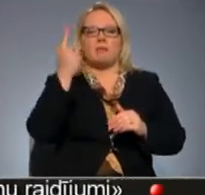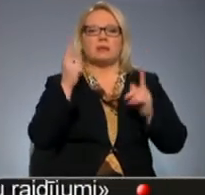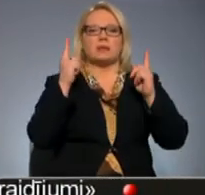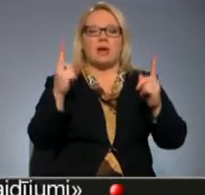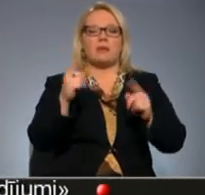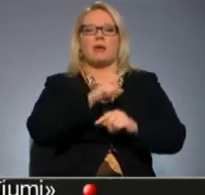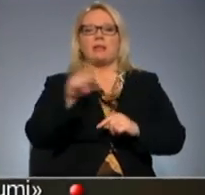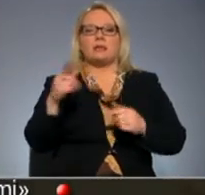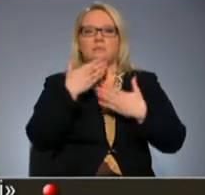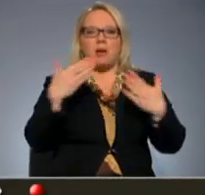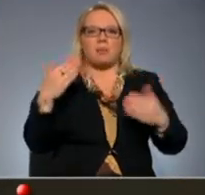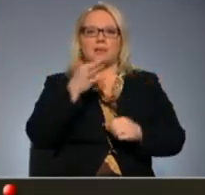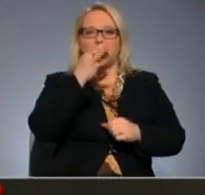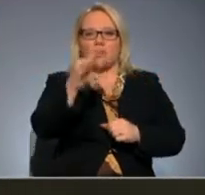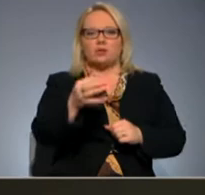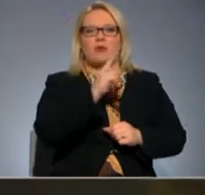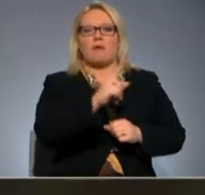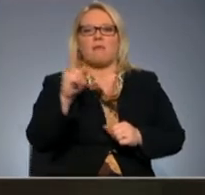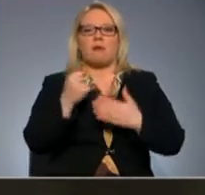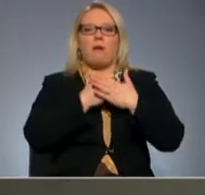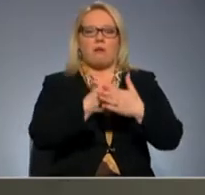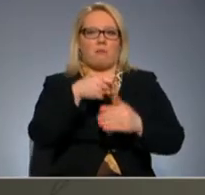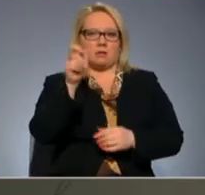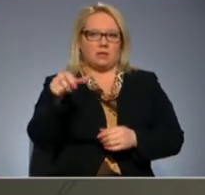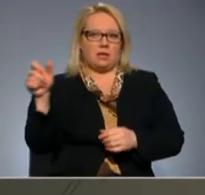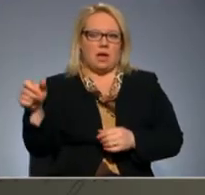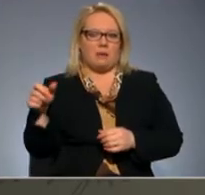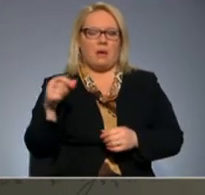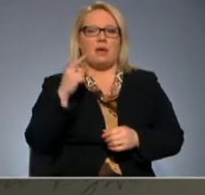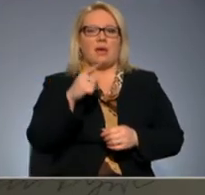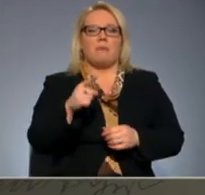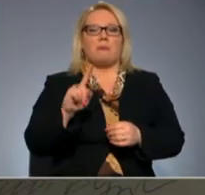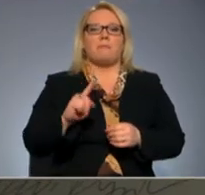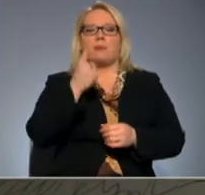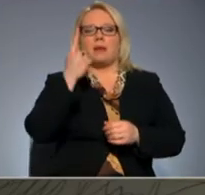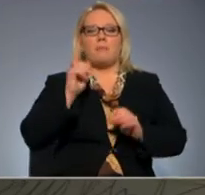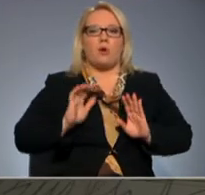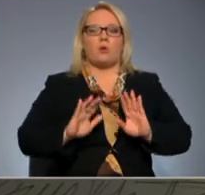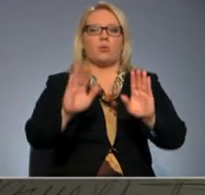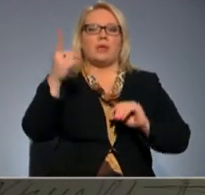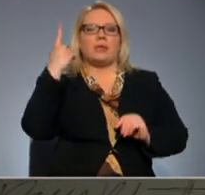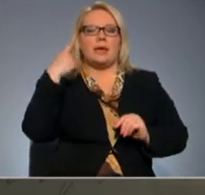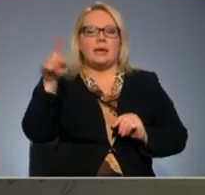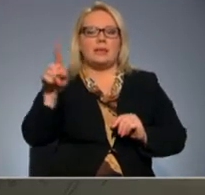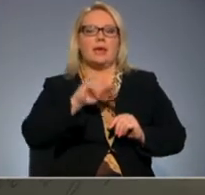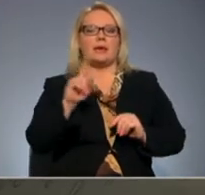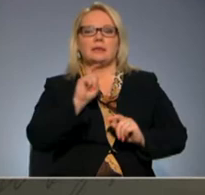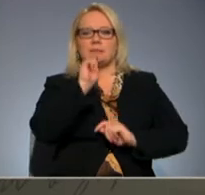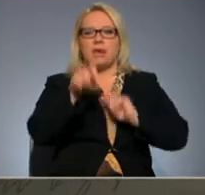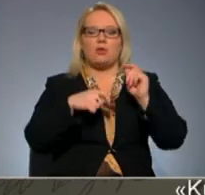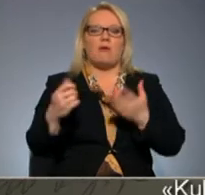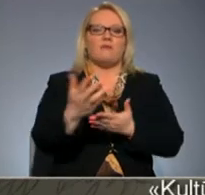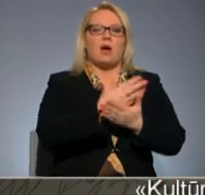paldies pateikšanai katram atbalstītājiem. Kickstarter, ja pirmā grūdiena ideja pēc būtības ir ziedojuma